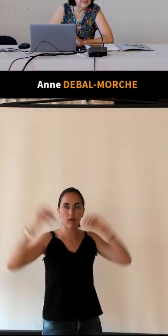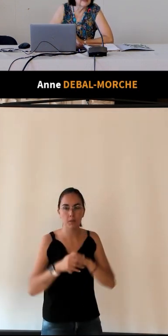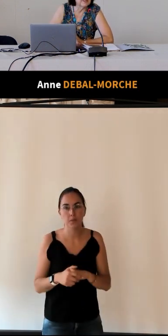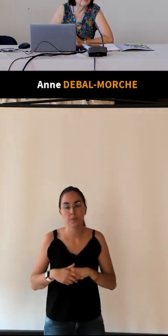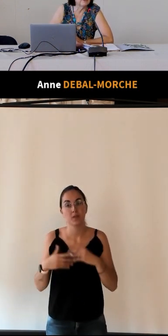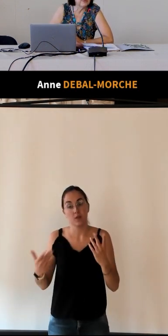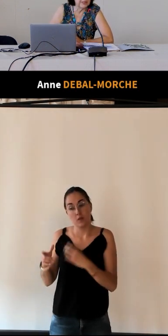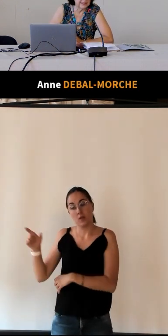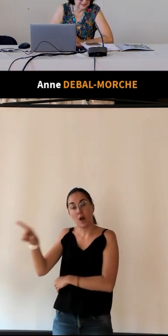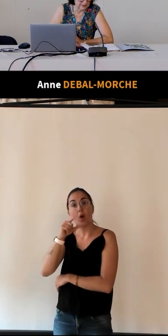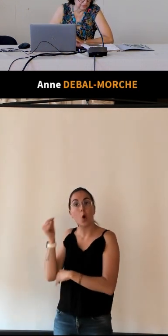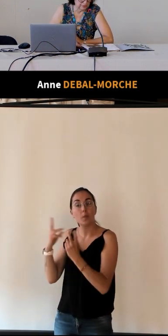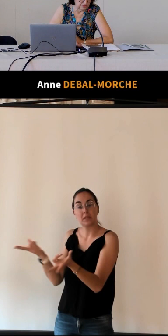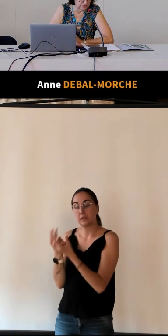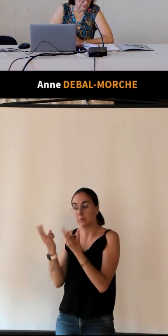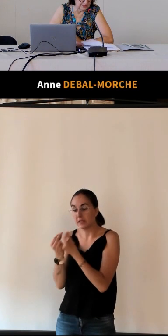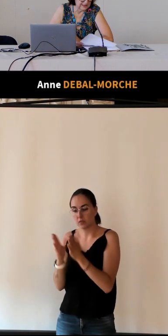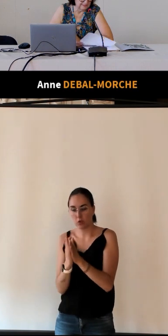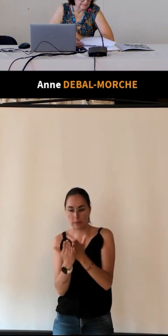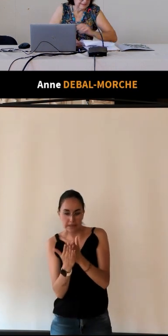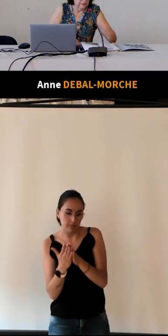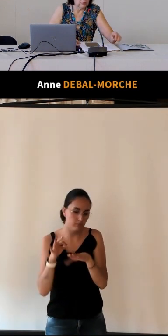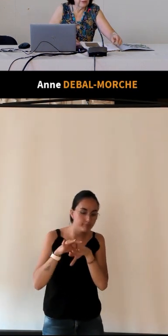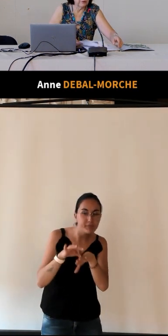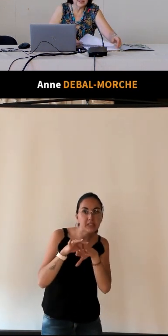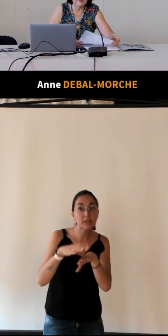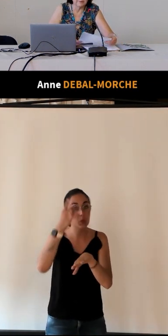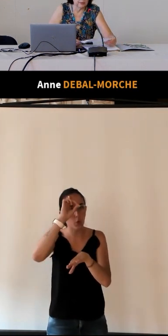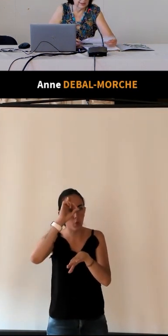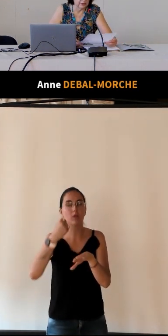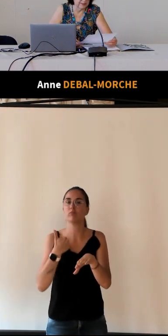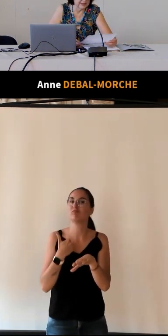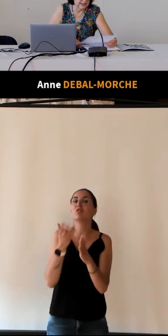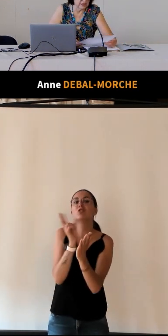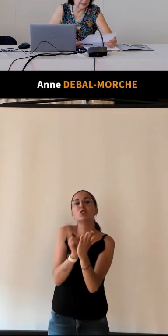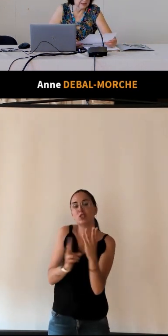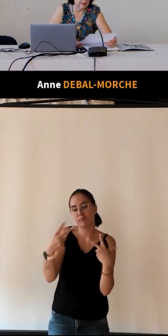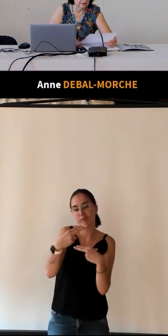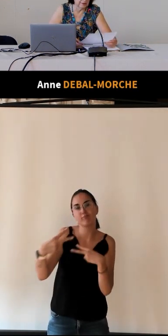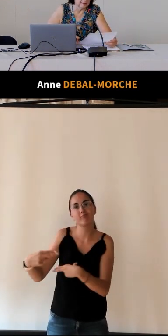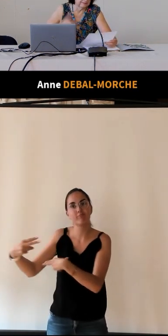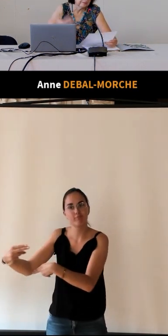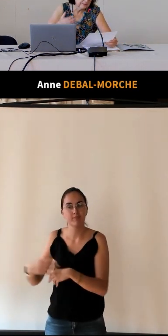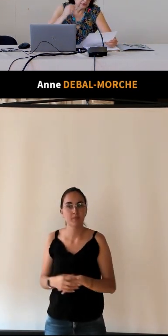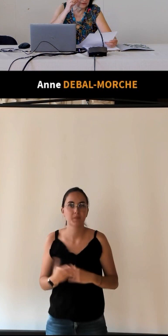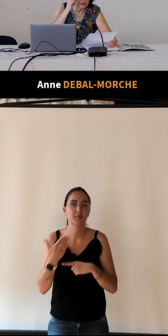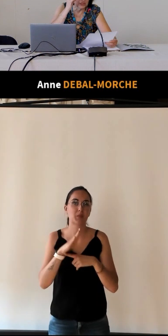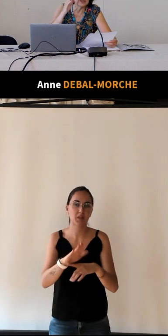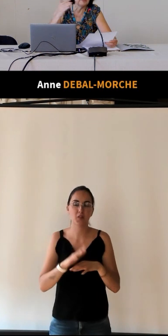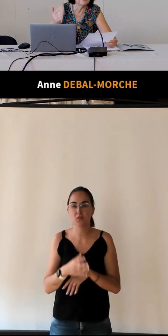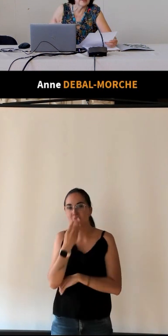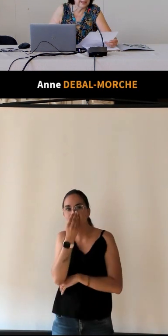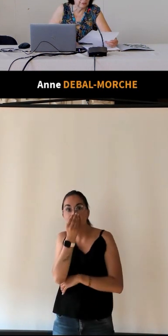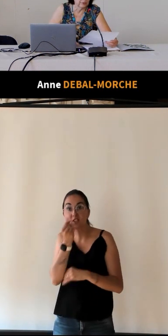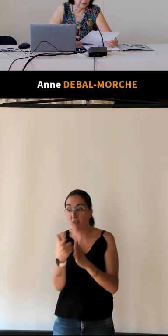explique un petit peu l'utilité de ce guide. Donc, je vais vous lire un petit peu quelques passages parce que je trouve que déjà,